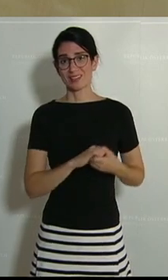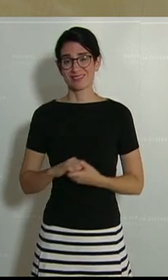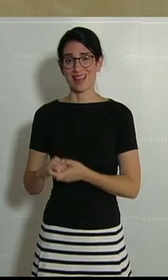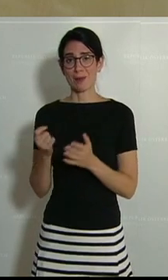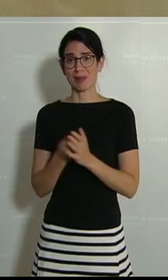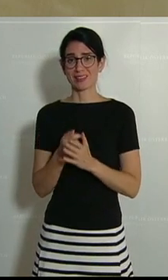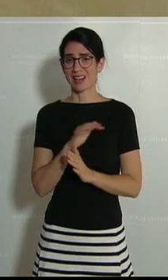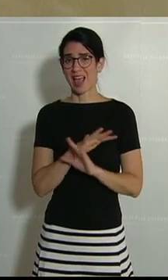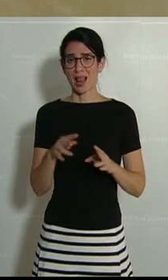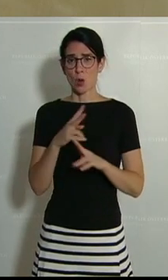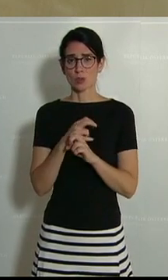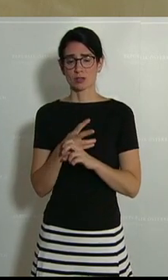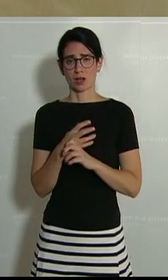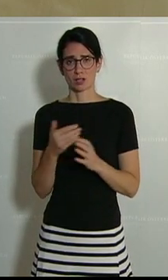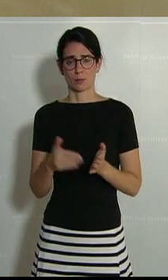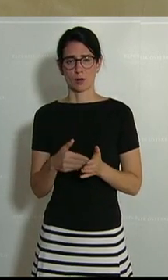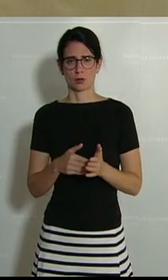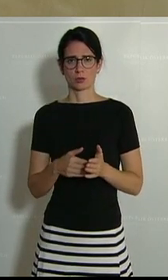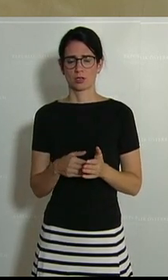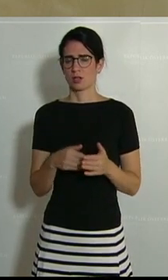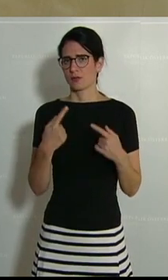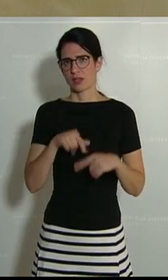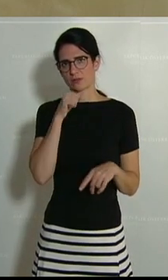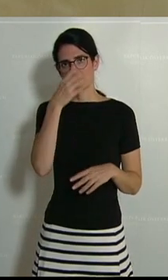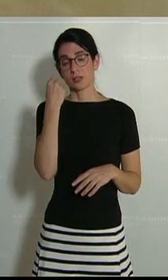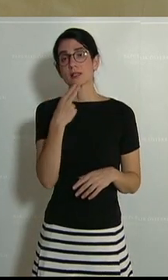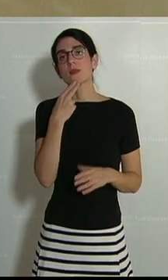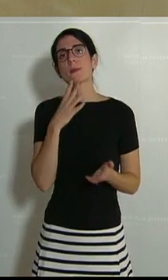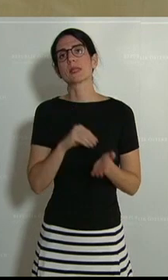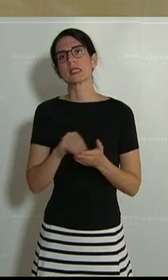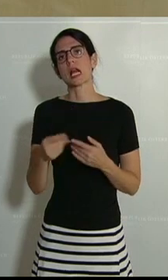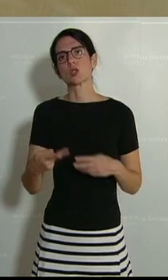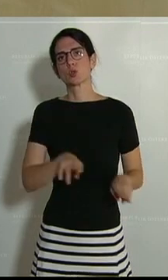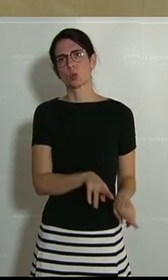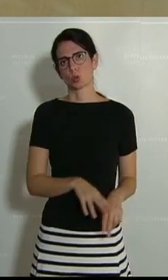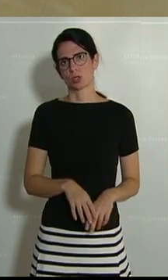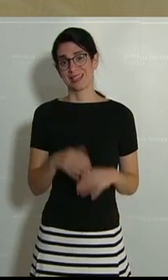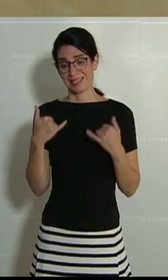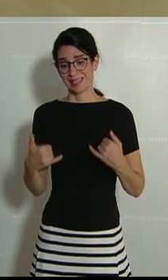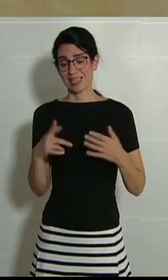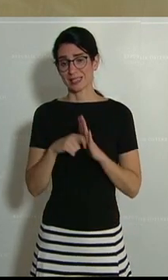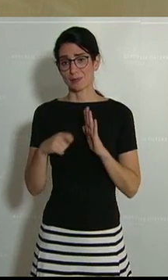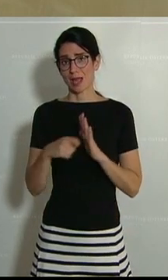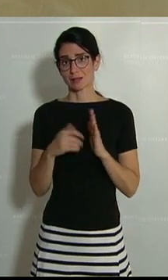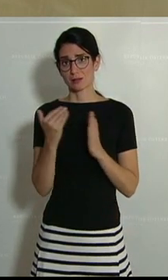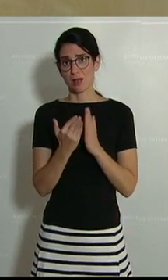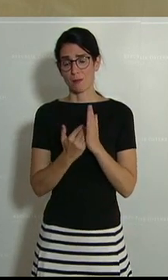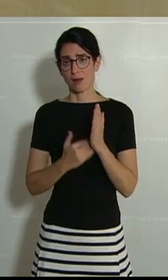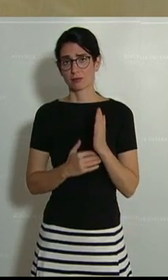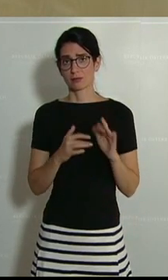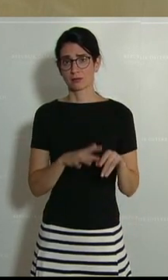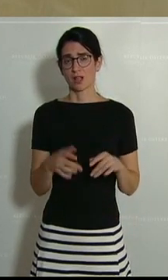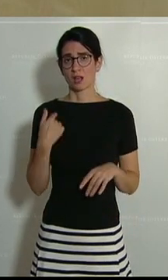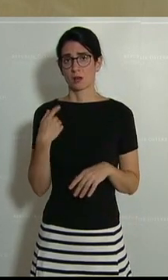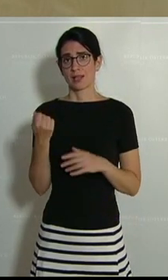Österreicher. Und das sollte man bei der ganzen Diskussion bitte nicht außer Acht lassen. Alle Maßnahmen, die wir jetzt eben diskutieren, auch in diesem Block,